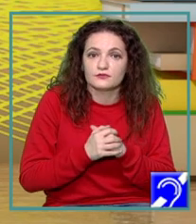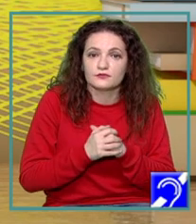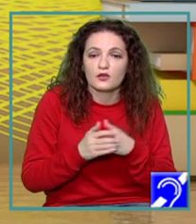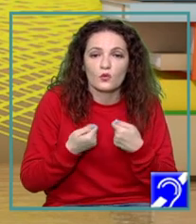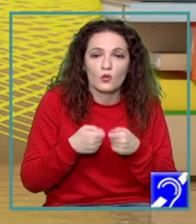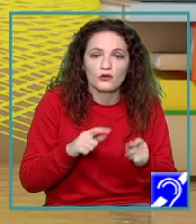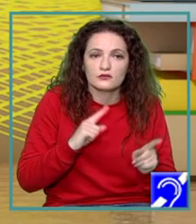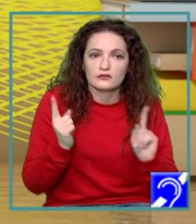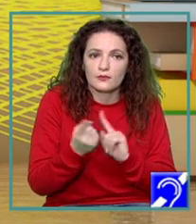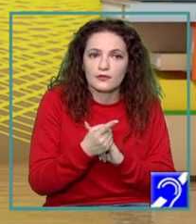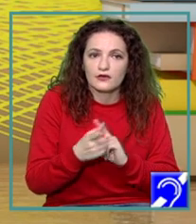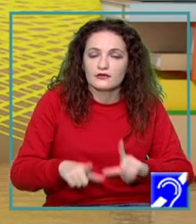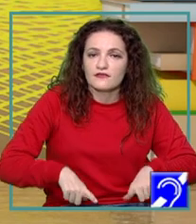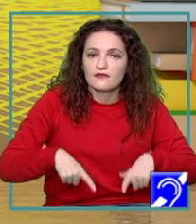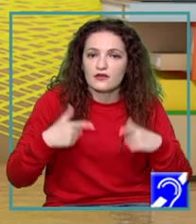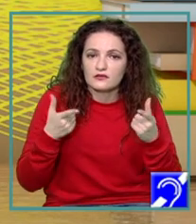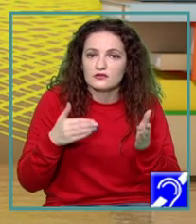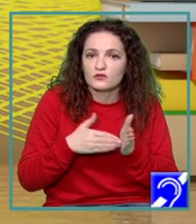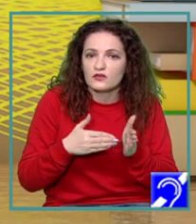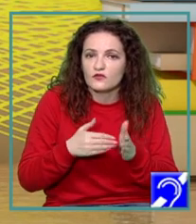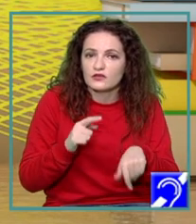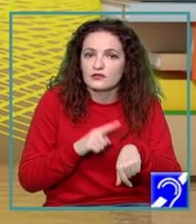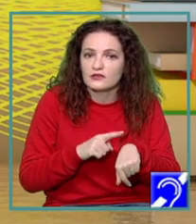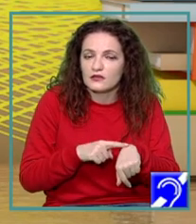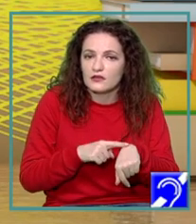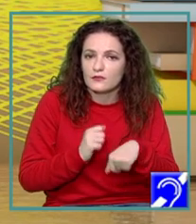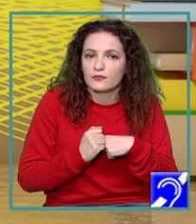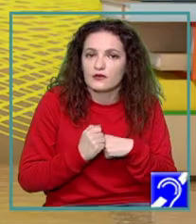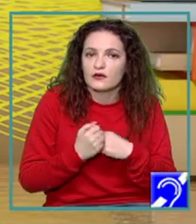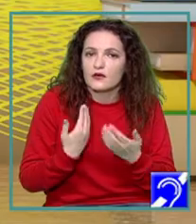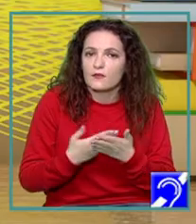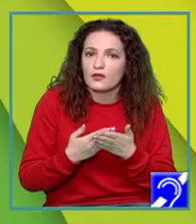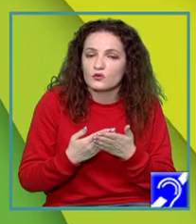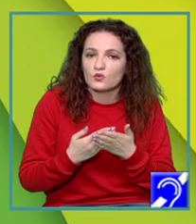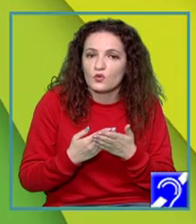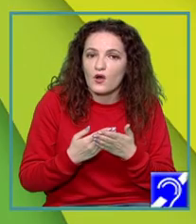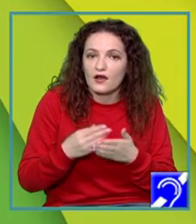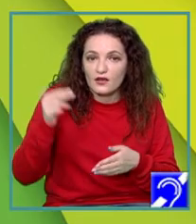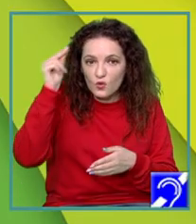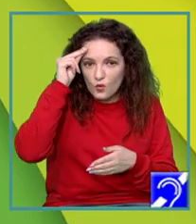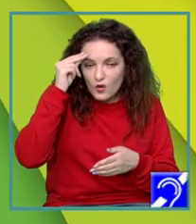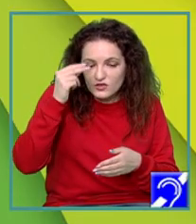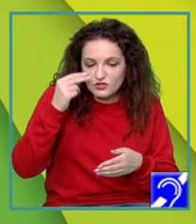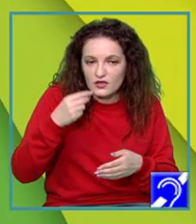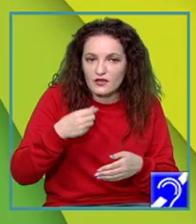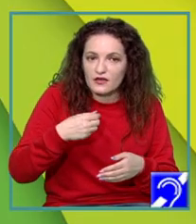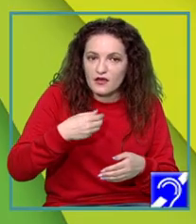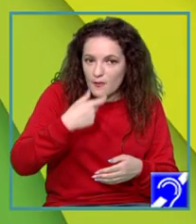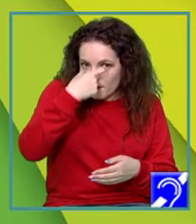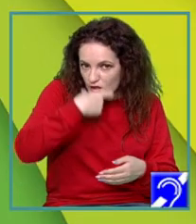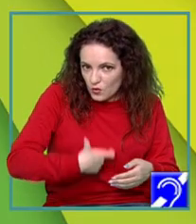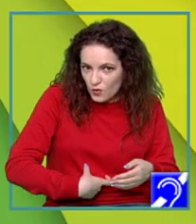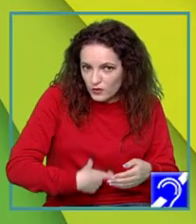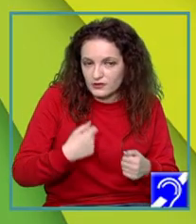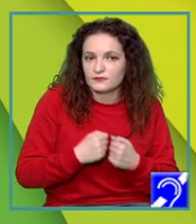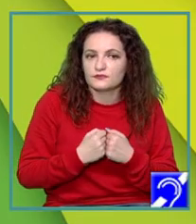schimbări din viața noastră necesită timp, dacă vreți, și pentru cunoaștere de sine. Și este foarte important să ne cunoaștem pe